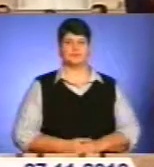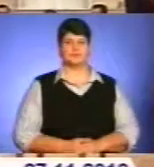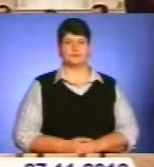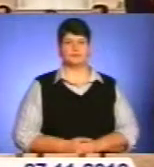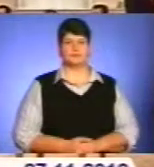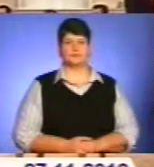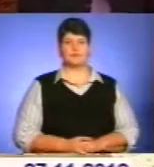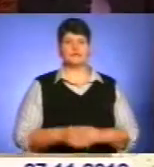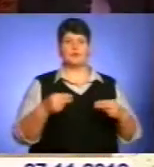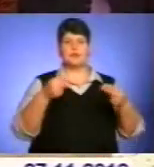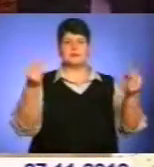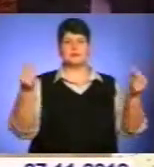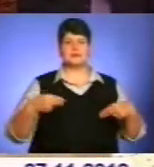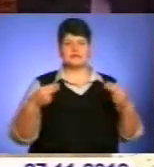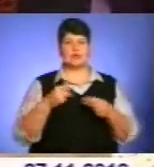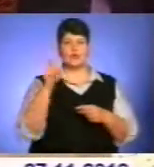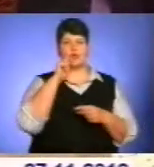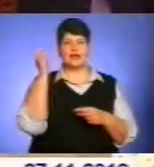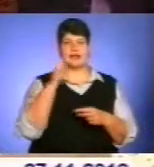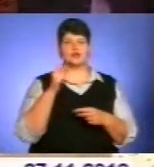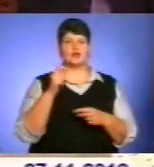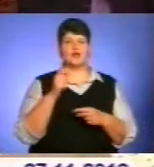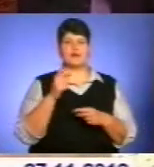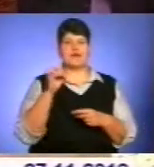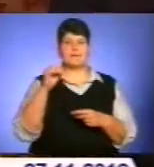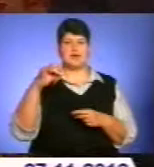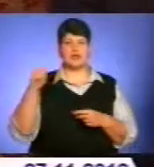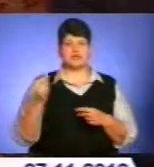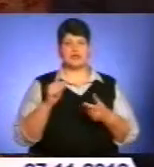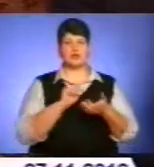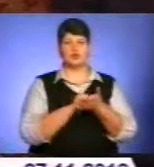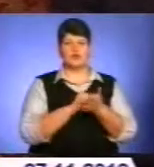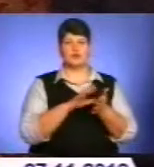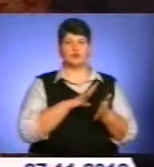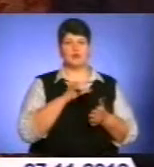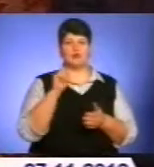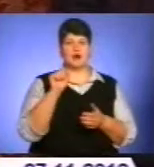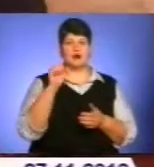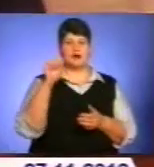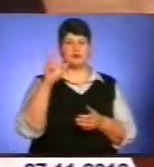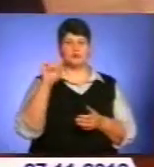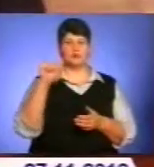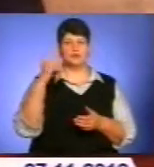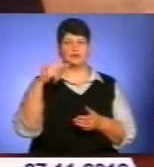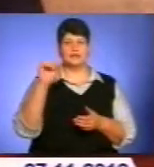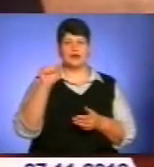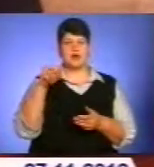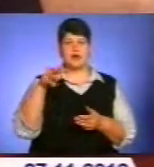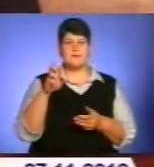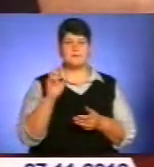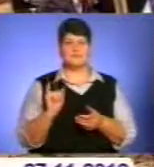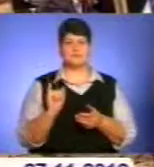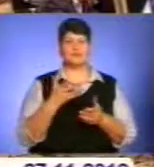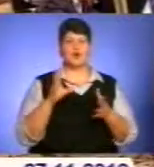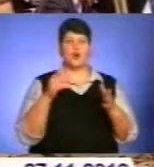Церемонія підписання українсько-еміратських документів відбулася в арабському місті Абудабі. У рамках офіційного візиту глави Української держави до Об